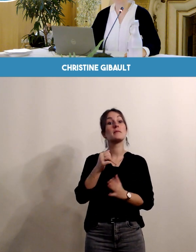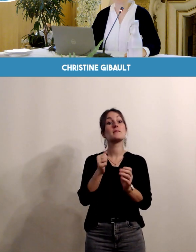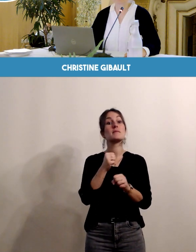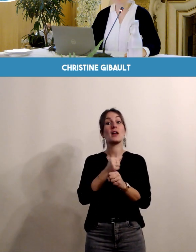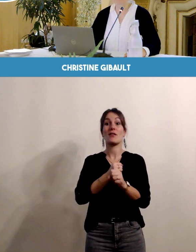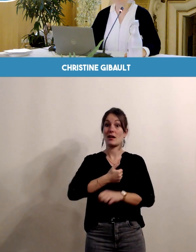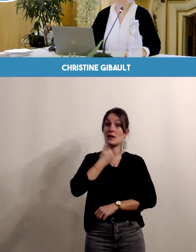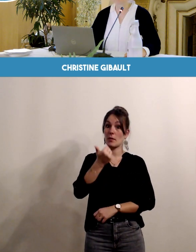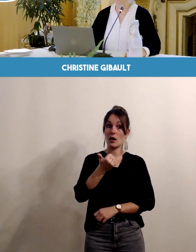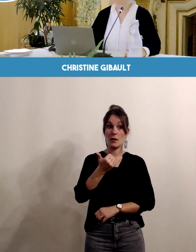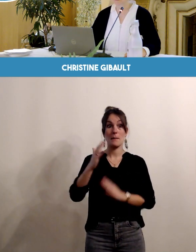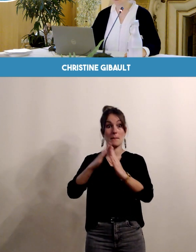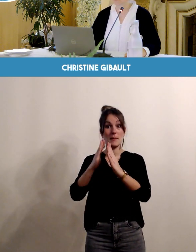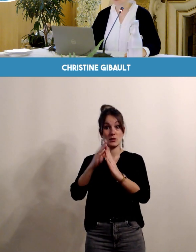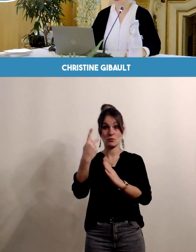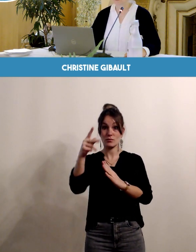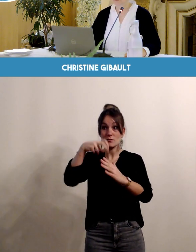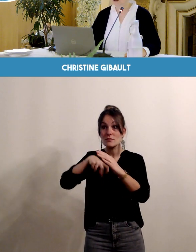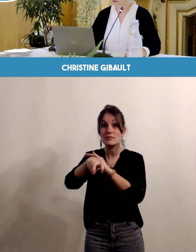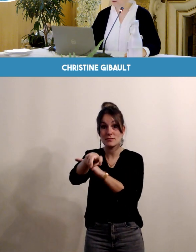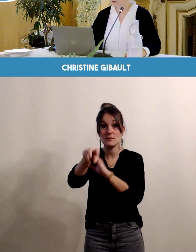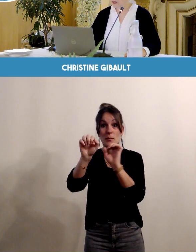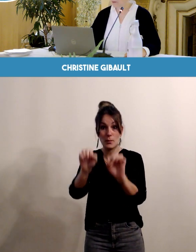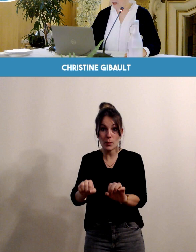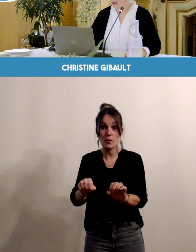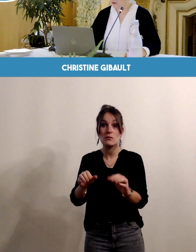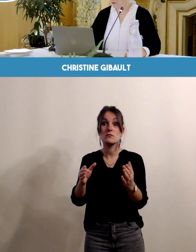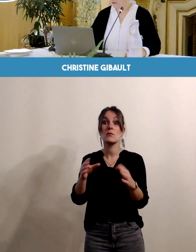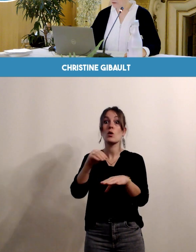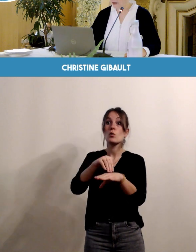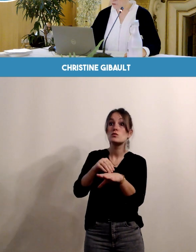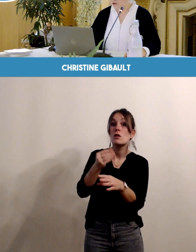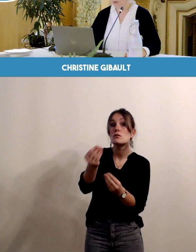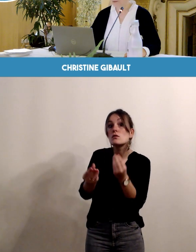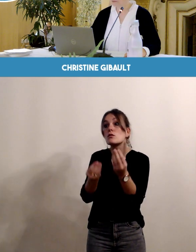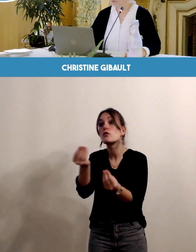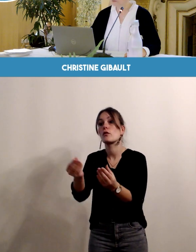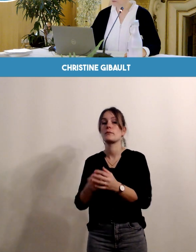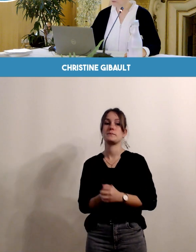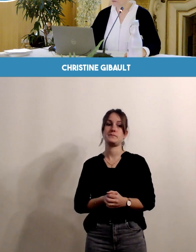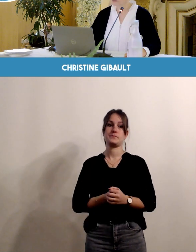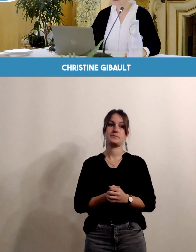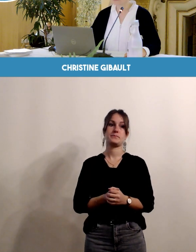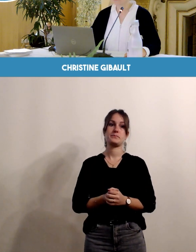mesure de venir à votre domicile après l'accouchement.